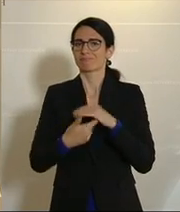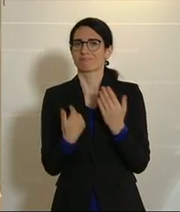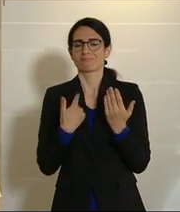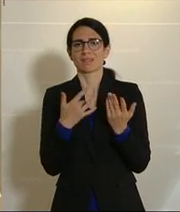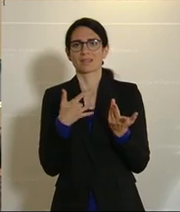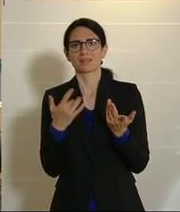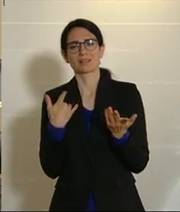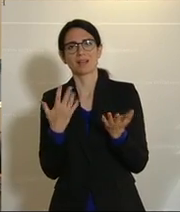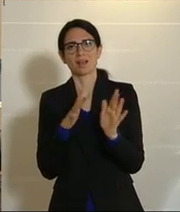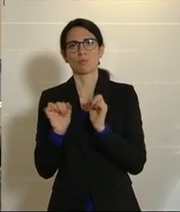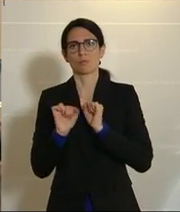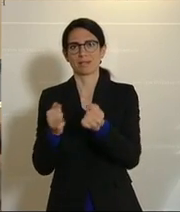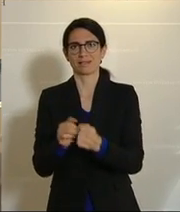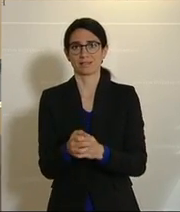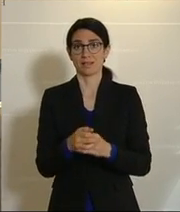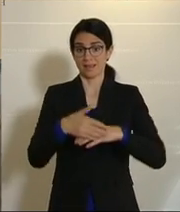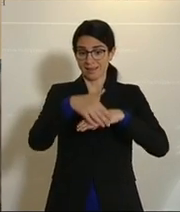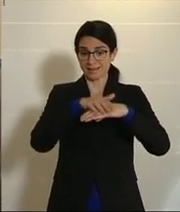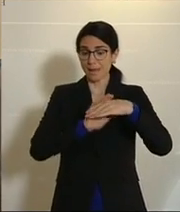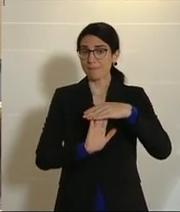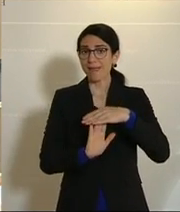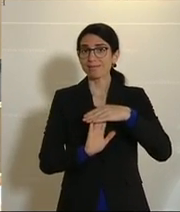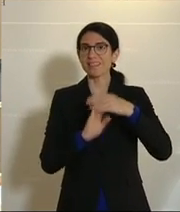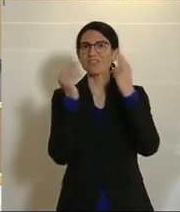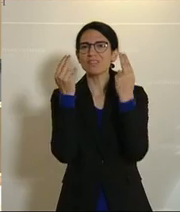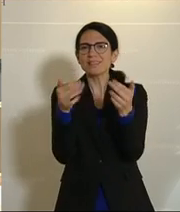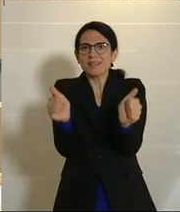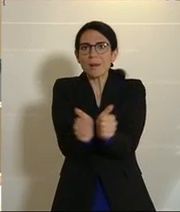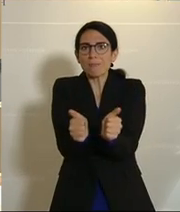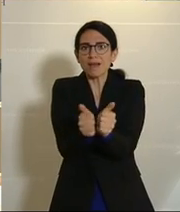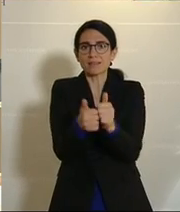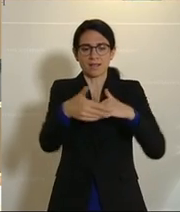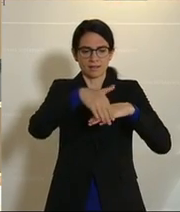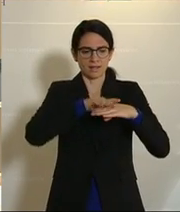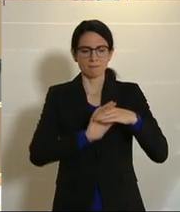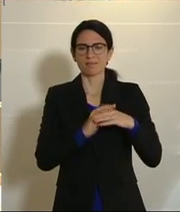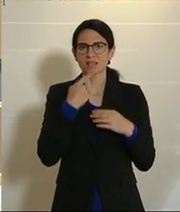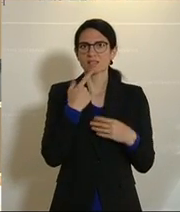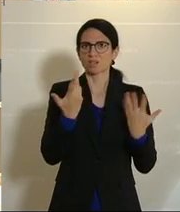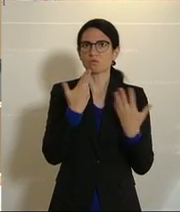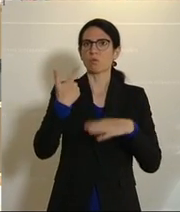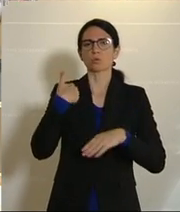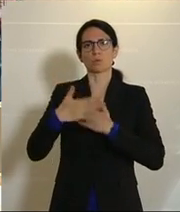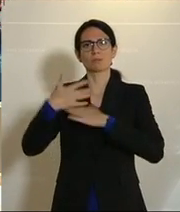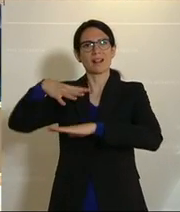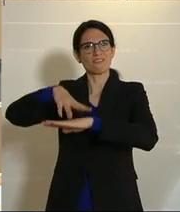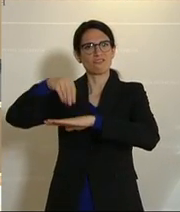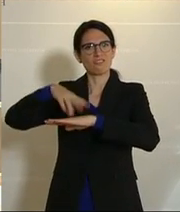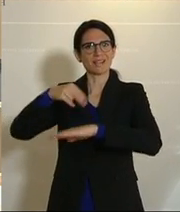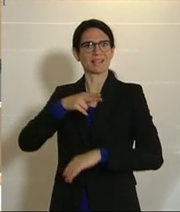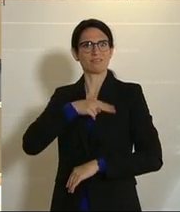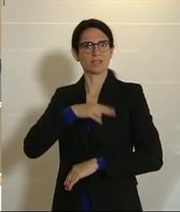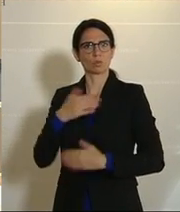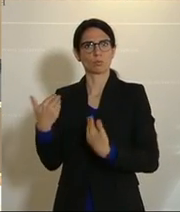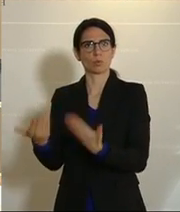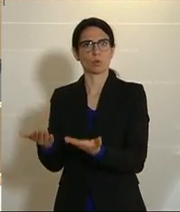schaffen. Da sind die Gemeinden unsere wichtigsten Partner. Die Gemeinden legen fest, wo werden Flächen gewidmet, wo ist die nächste